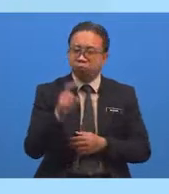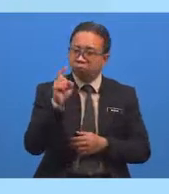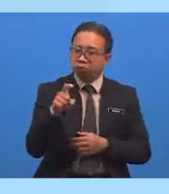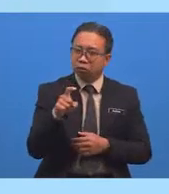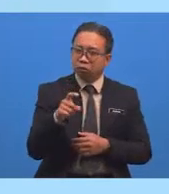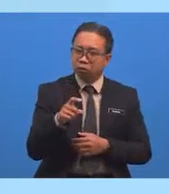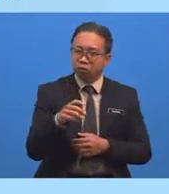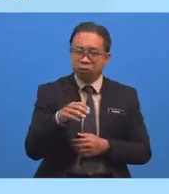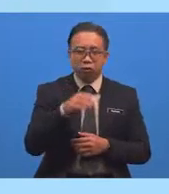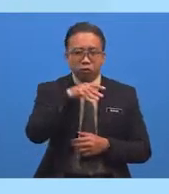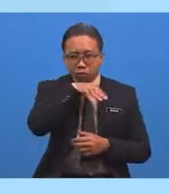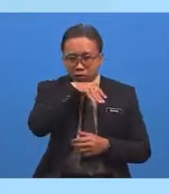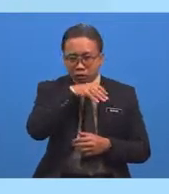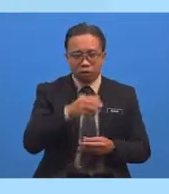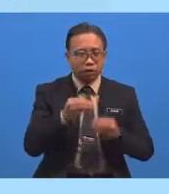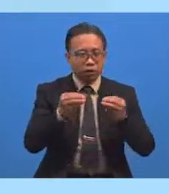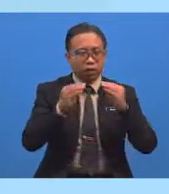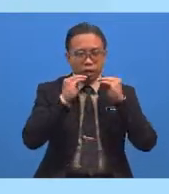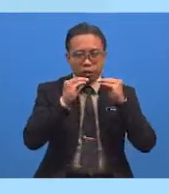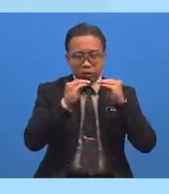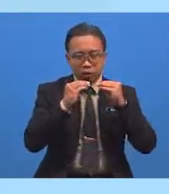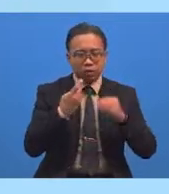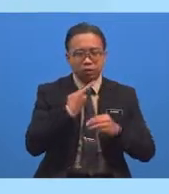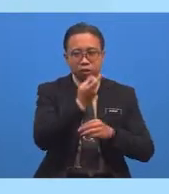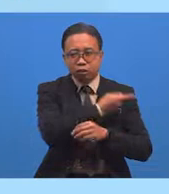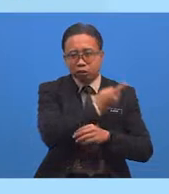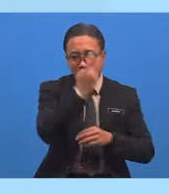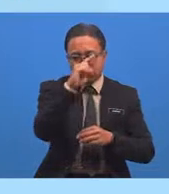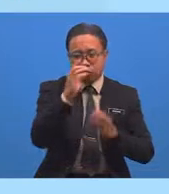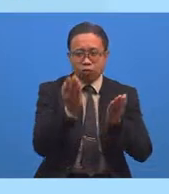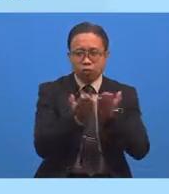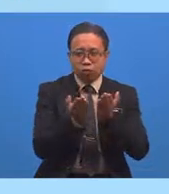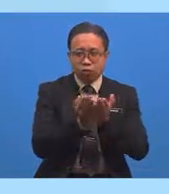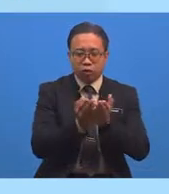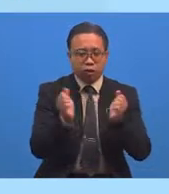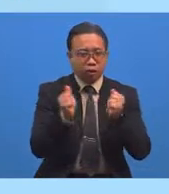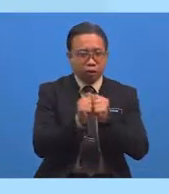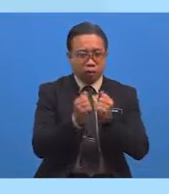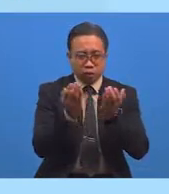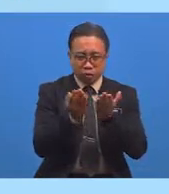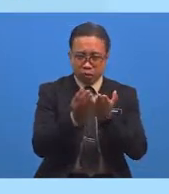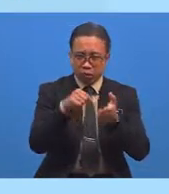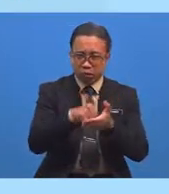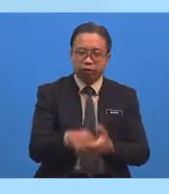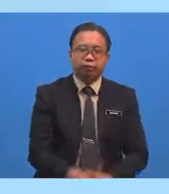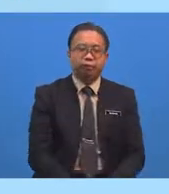Baginda Tidak Akan Mengajarkan Kita Untuk Berdoa Dengan Doa Ini